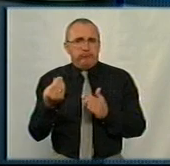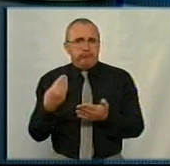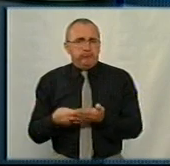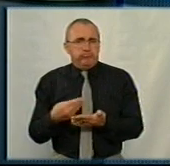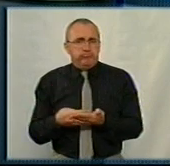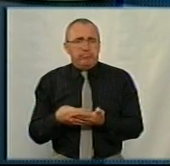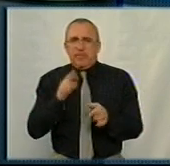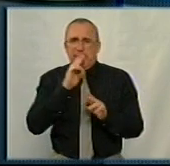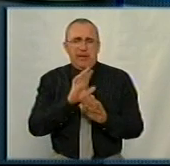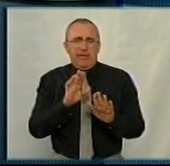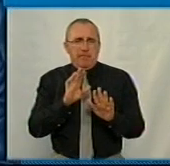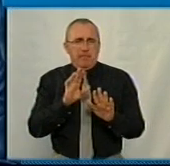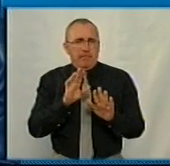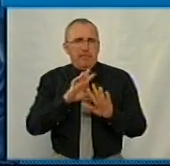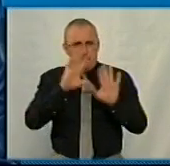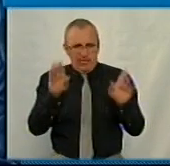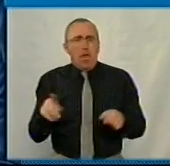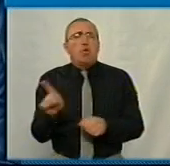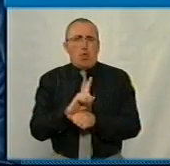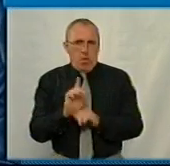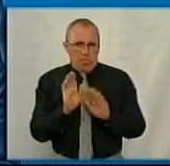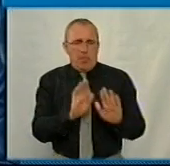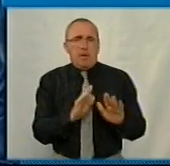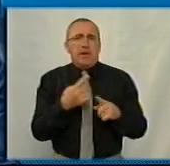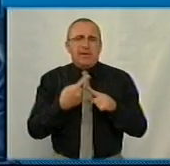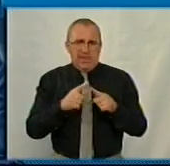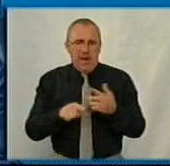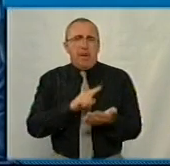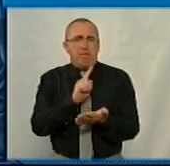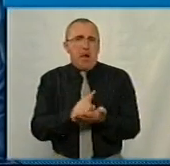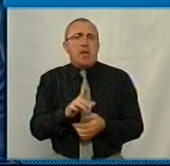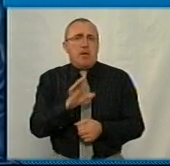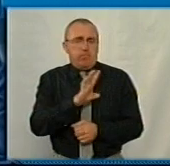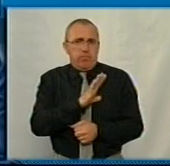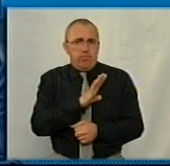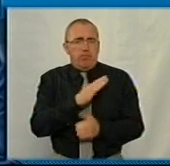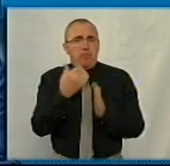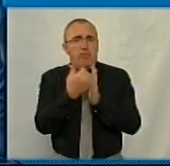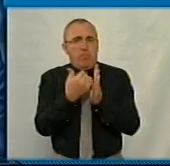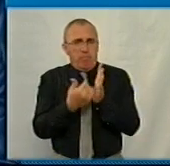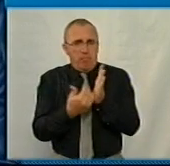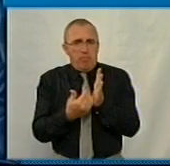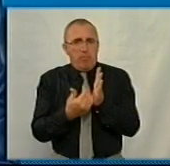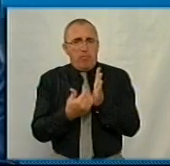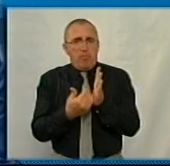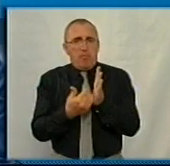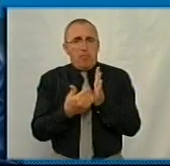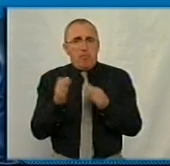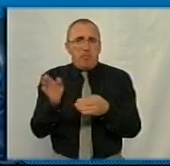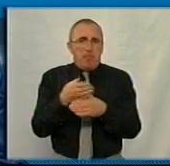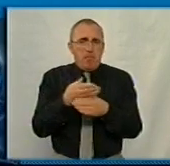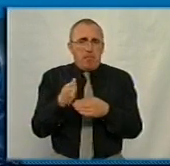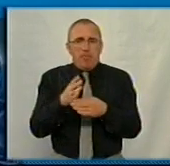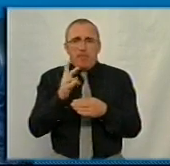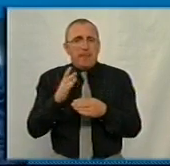Абсолютно правильно. І все нормально. Так і має бути. Програма в структурі поділяється не